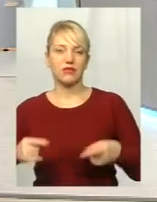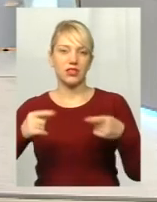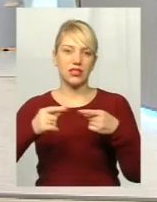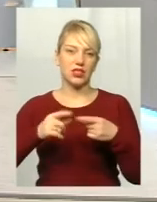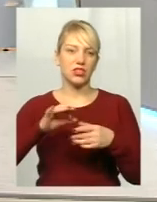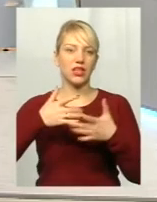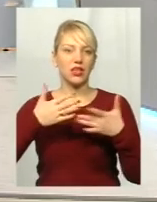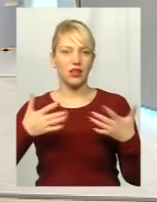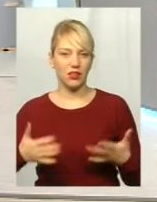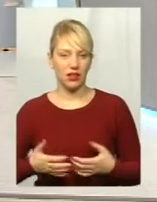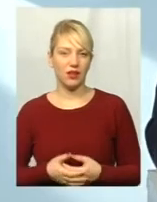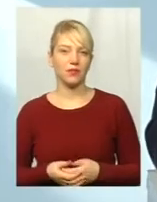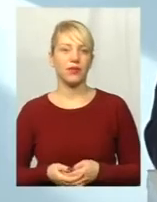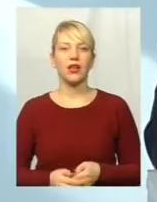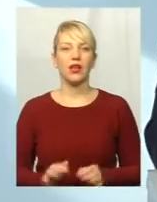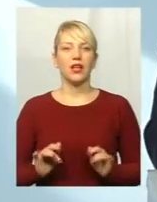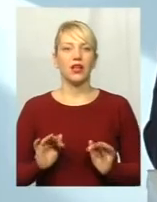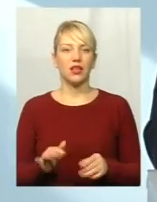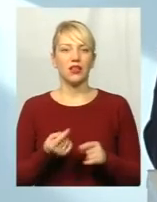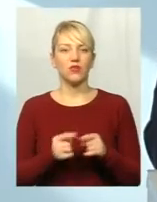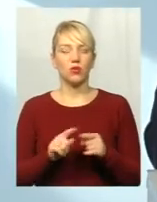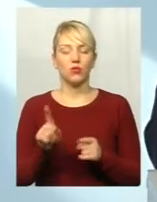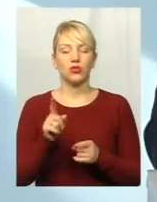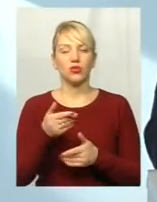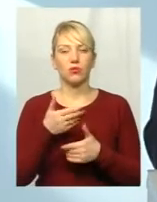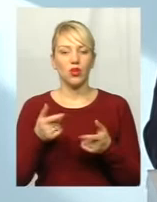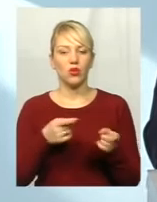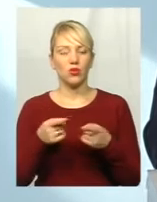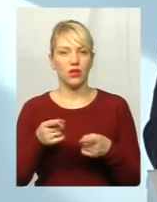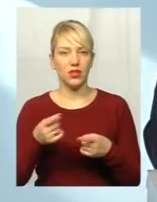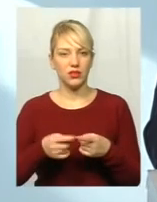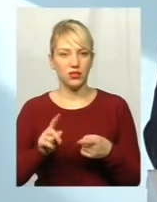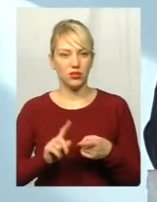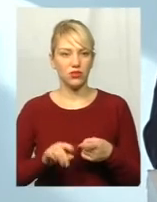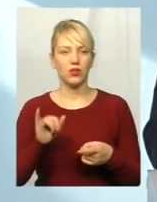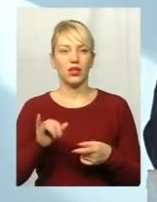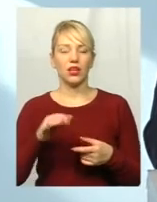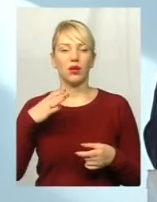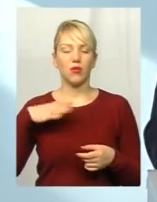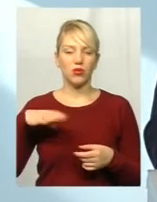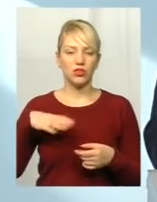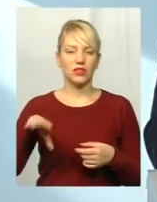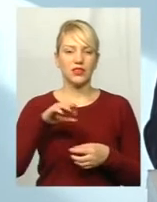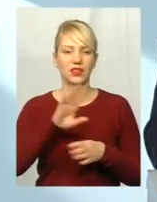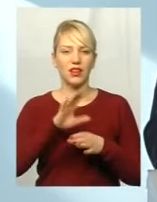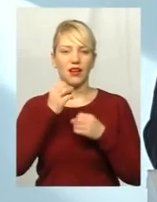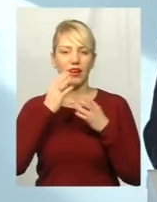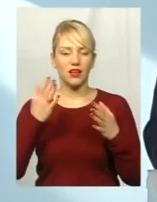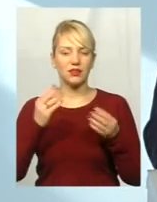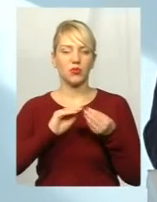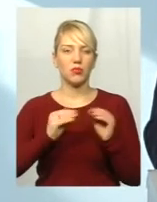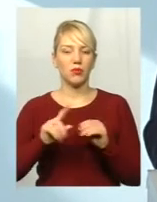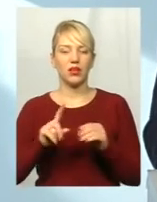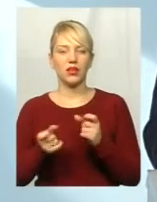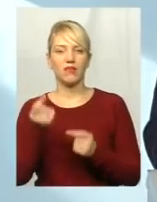Річ в тому, що до цього, звичайно, готувалися, це очікували всі ці негаразди і проблеми, які на сьогоднішній день виникають, ми їх,